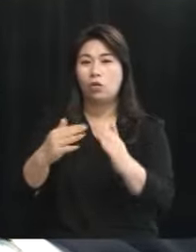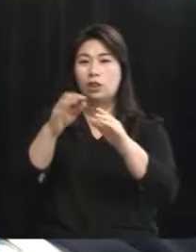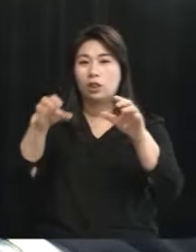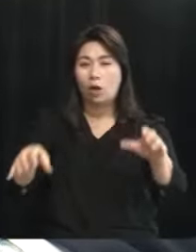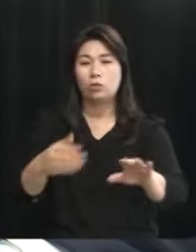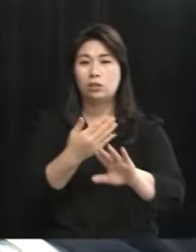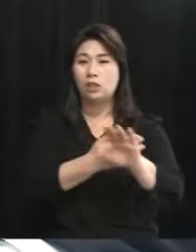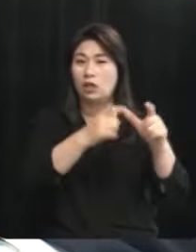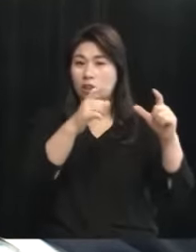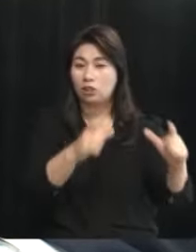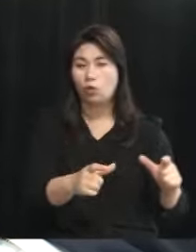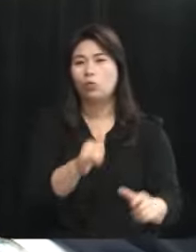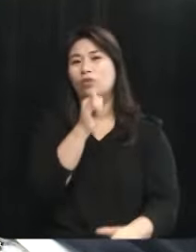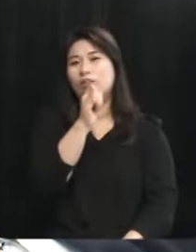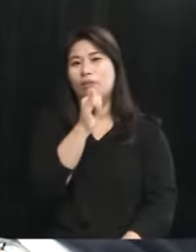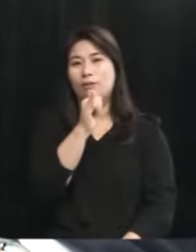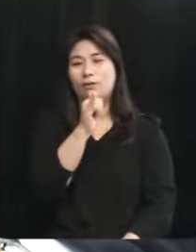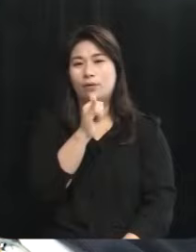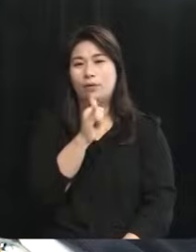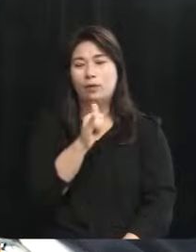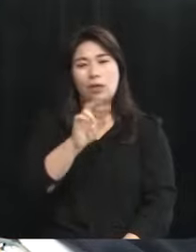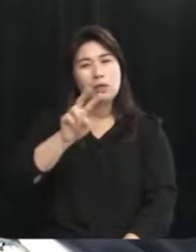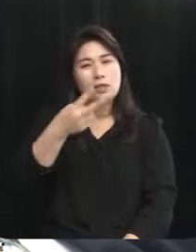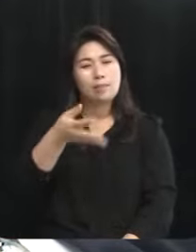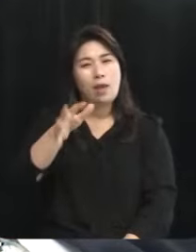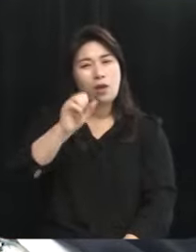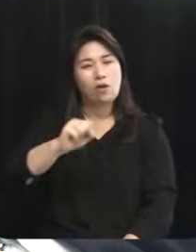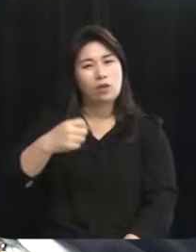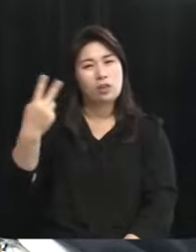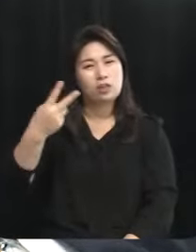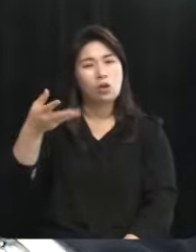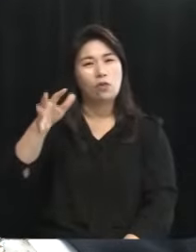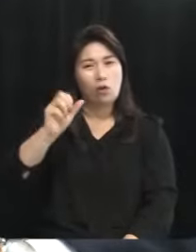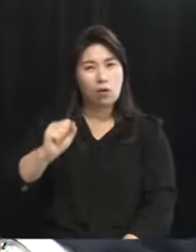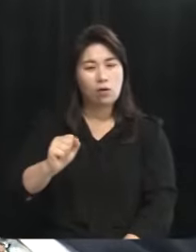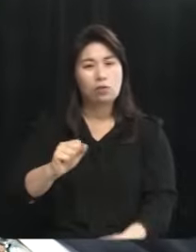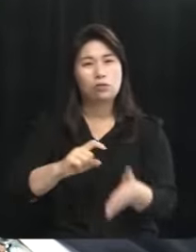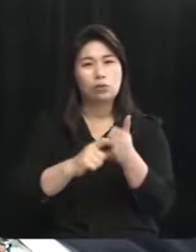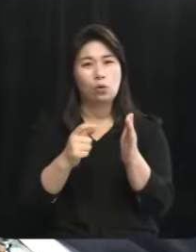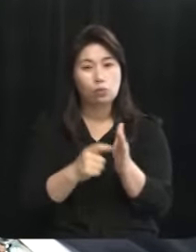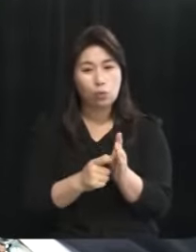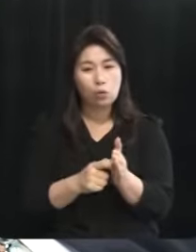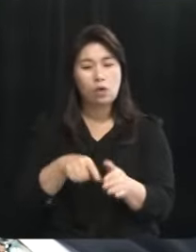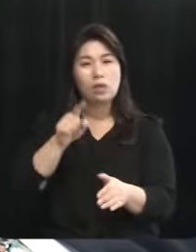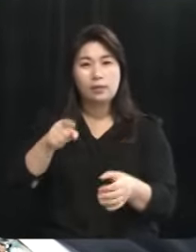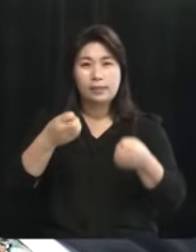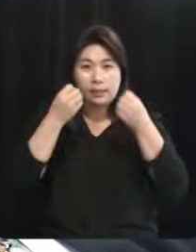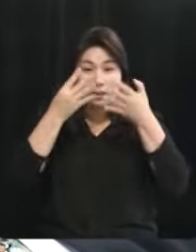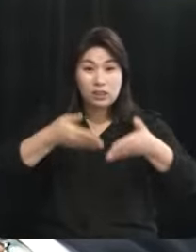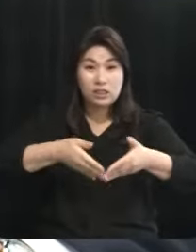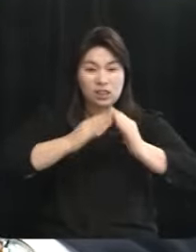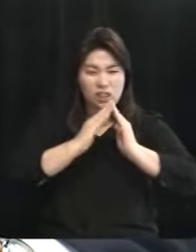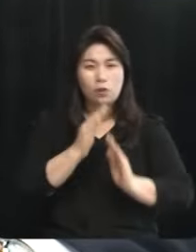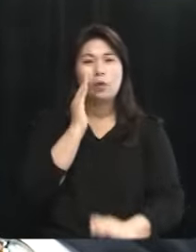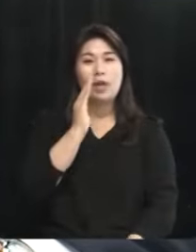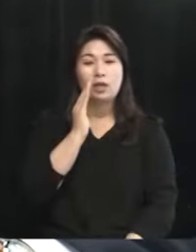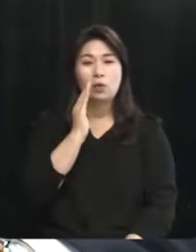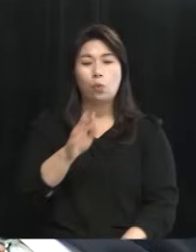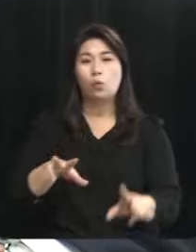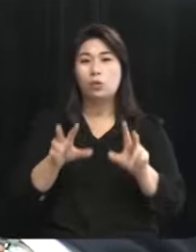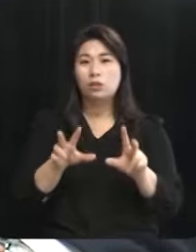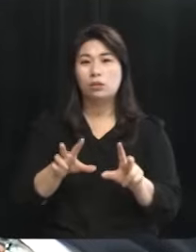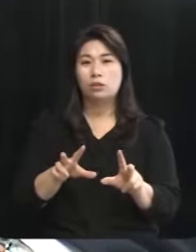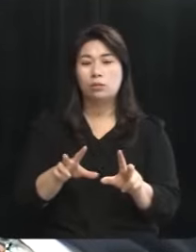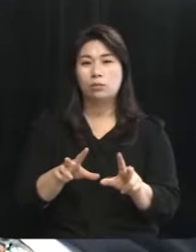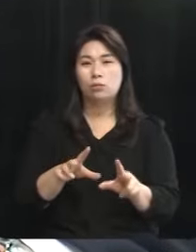기관들입니다 한 200억에서 1천억 정도 규모로 하게 되는데요 그거는 신설을 했을 때 얘기고요 지금